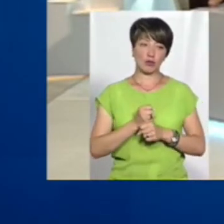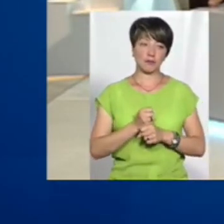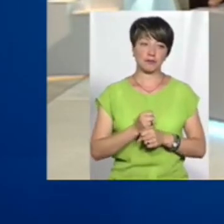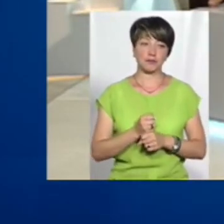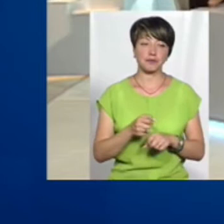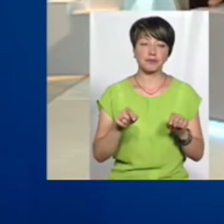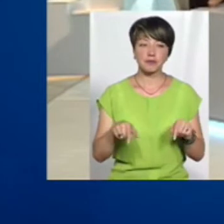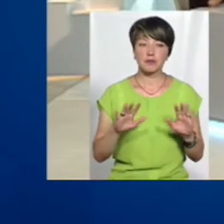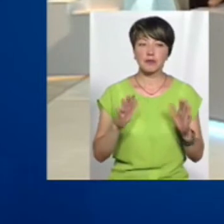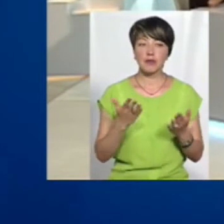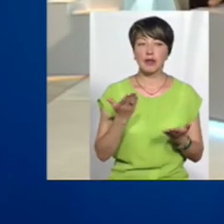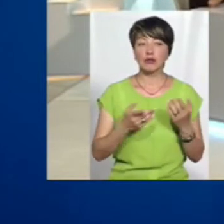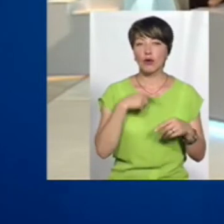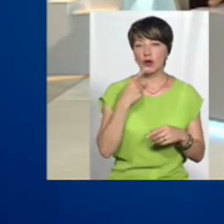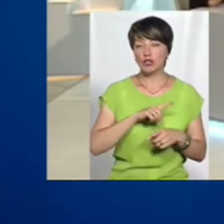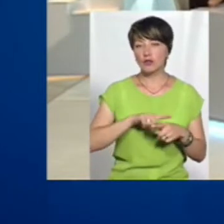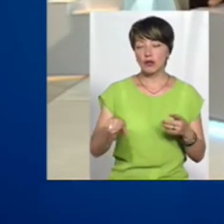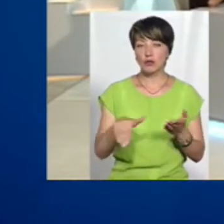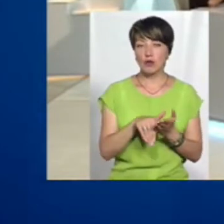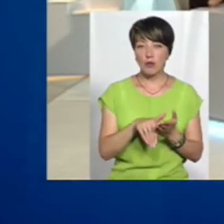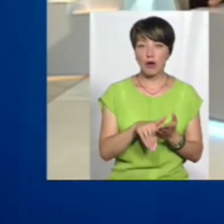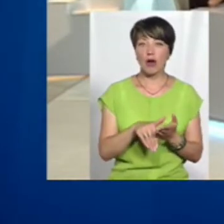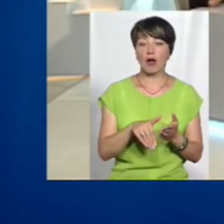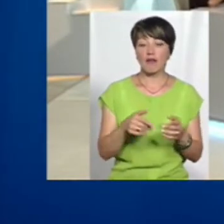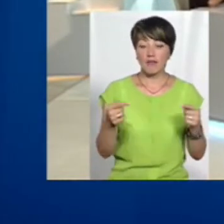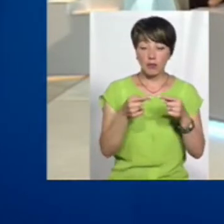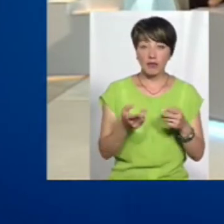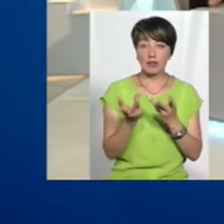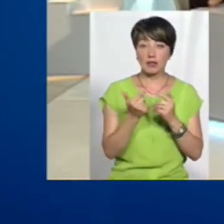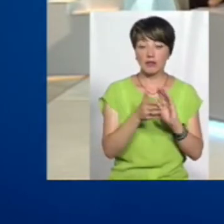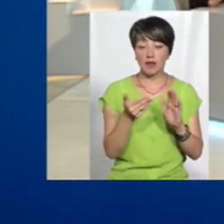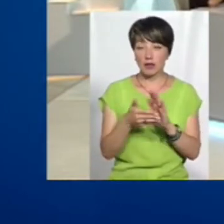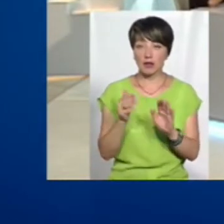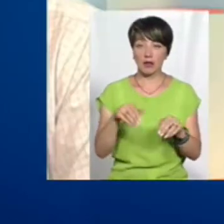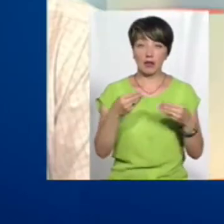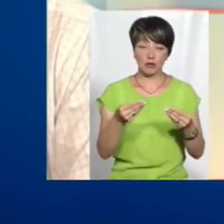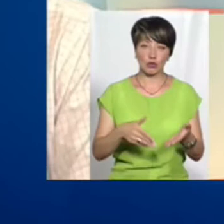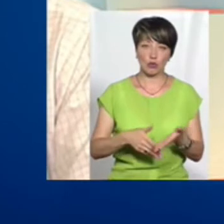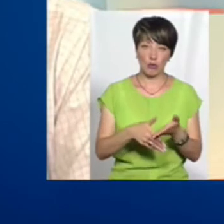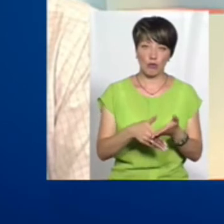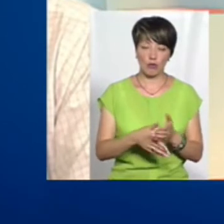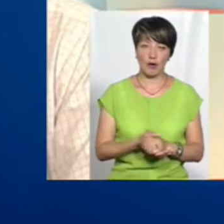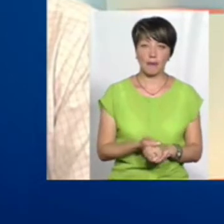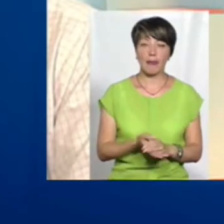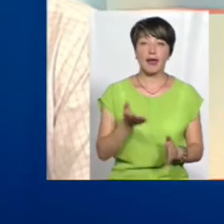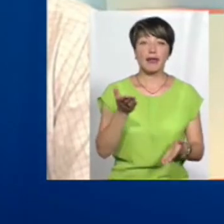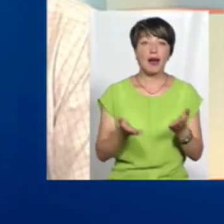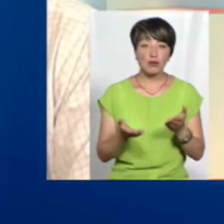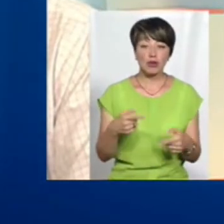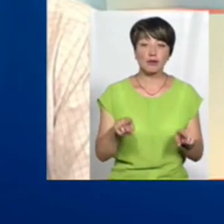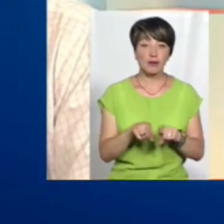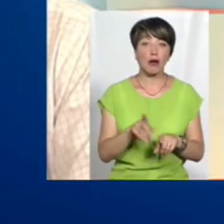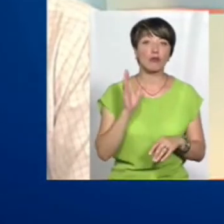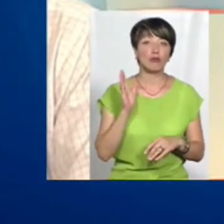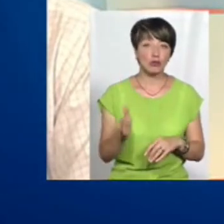В даному випадку, якщо ми говоримо про швидку, відповідно до виконків, до наданої допомоги. Якщо так